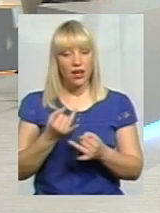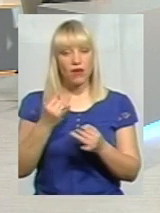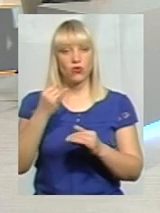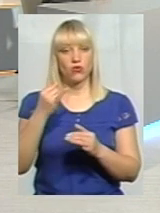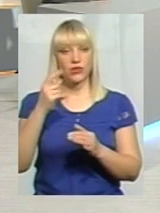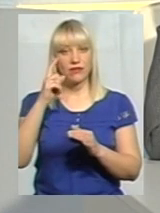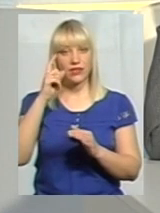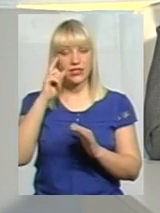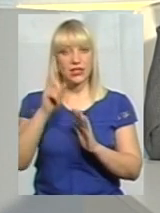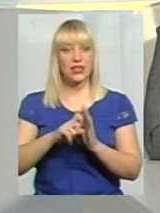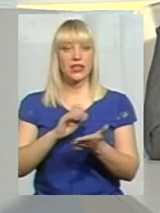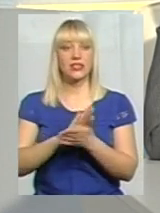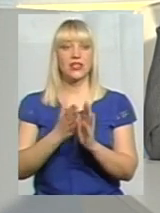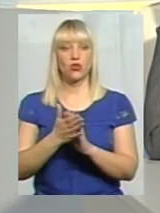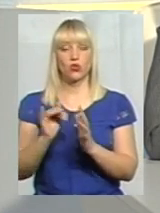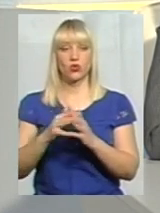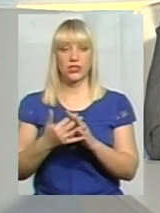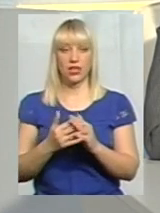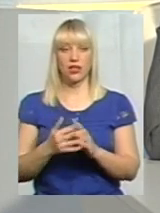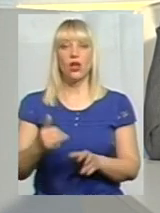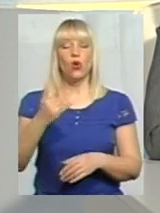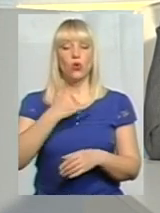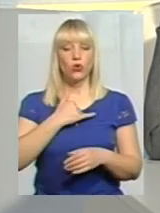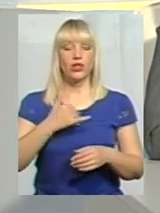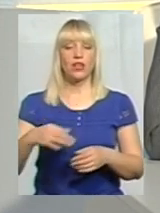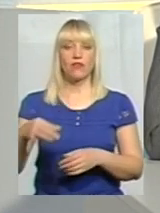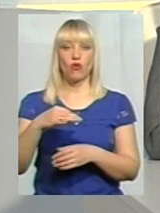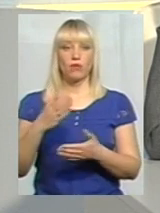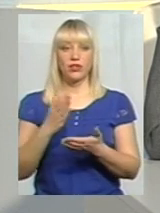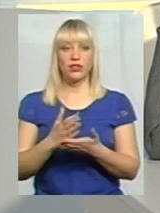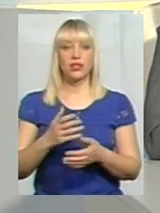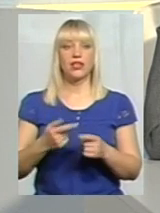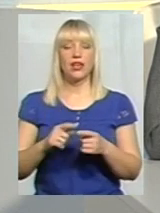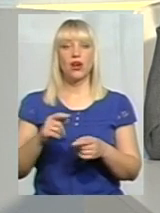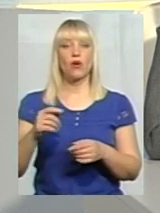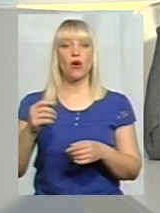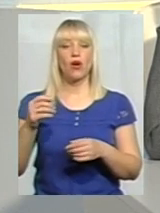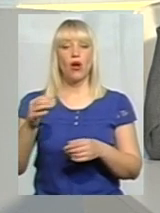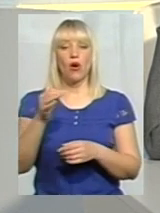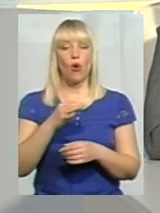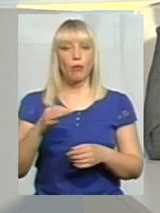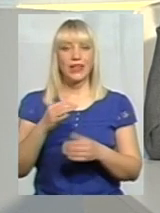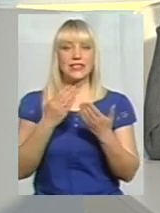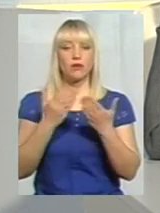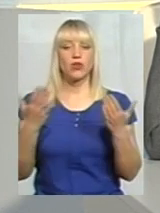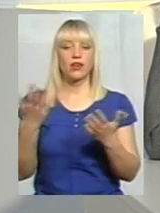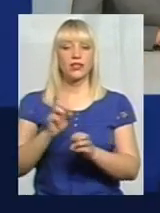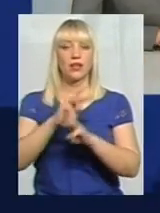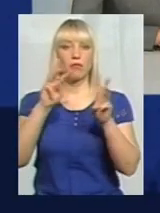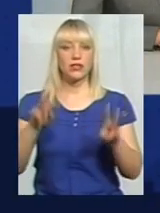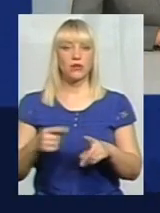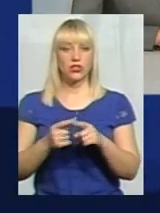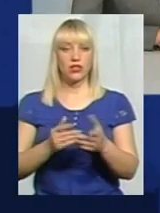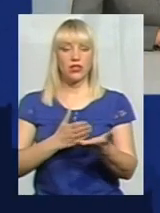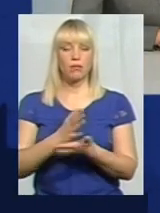селах. У нас в області функціонує Хмельницький обласний художній музей, який саме забезпечується напрямок. І всі основні